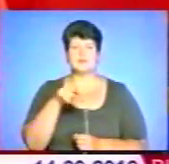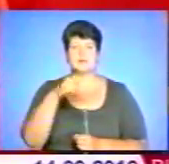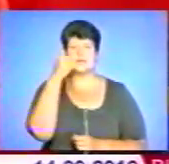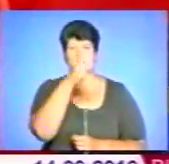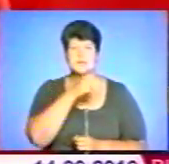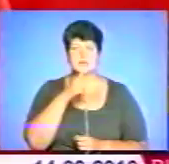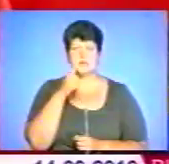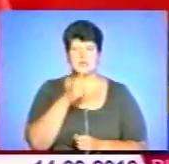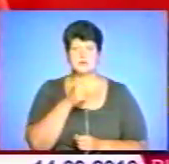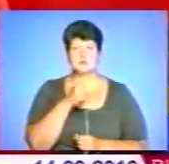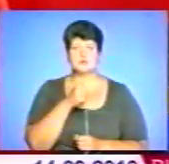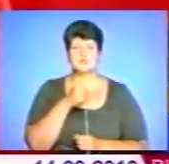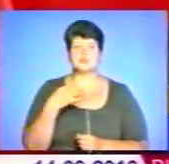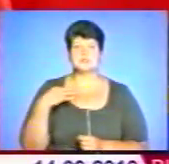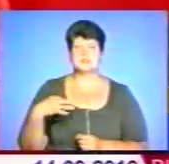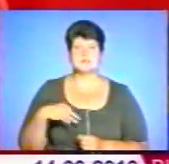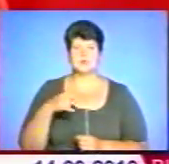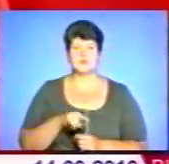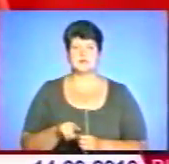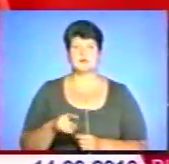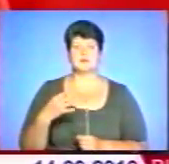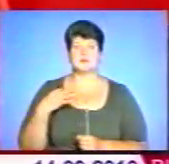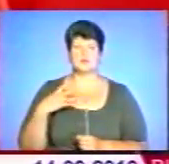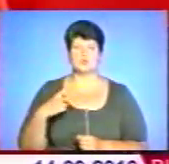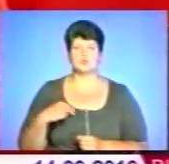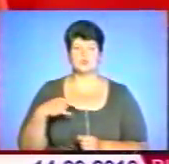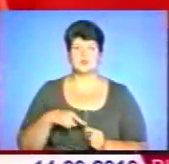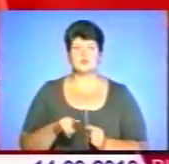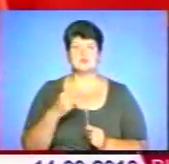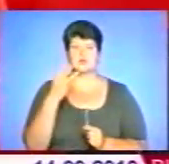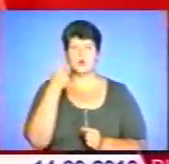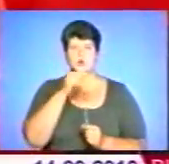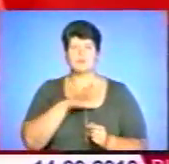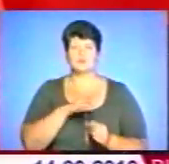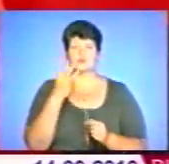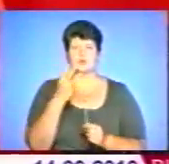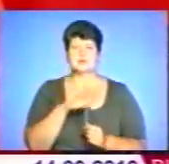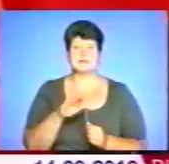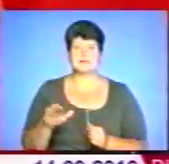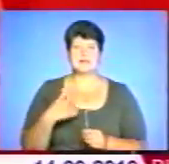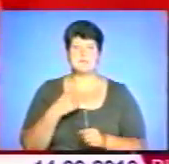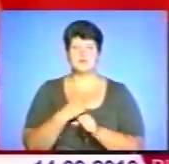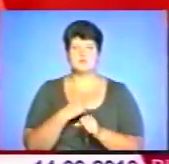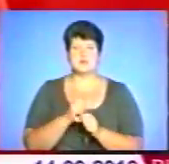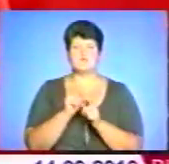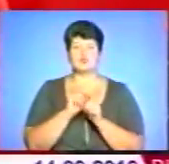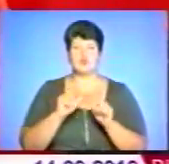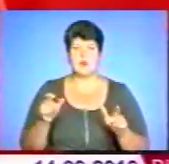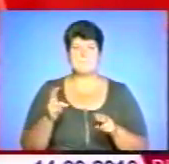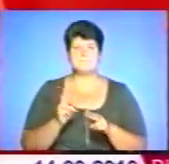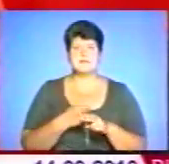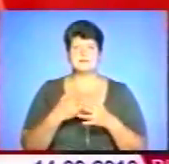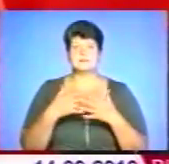сіна родила, дочка родила і сіна. Три роки було троє дітей. Я працювала в школі, без